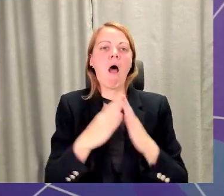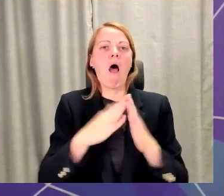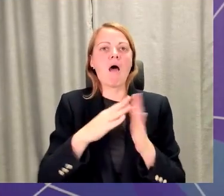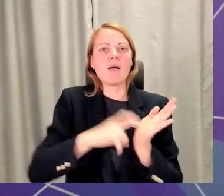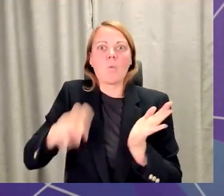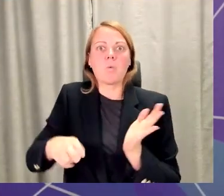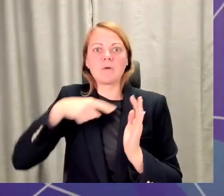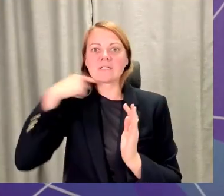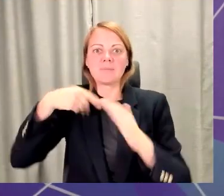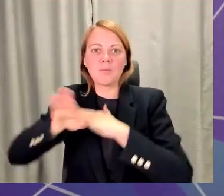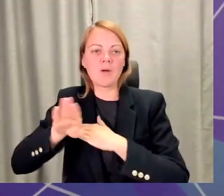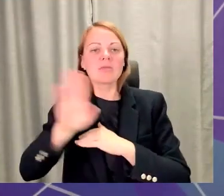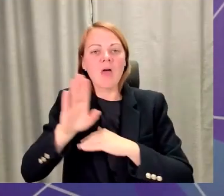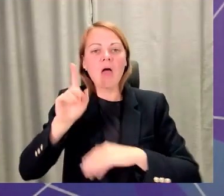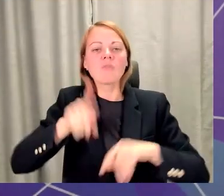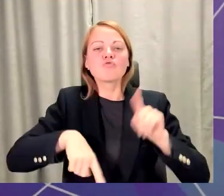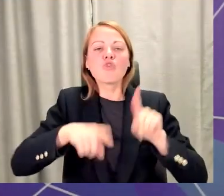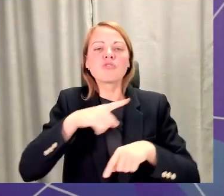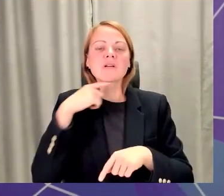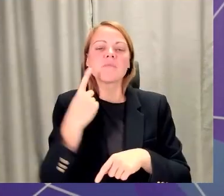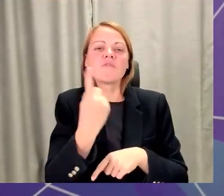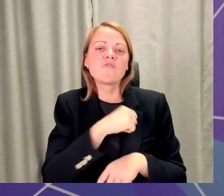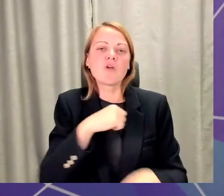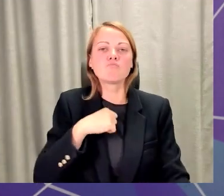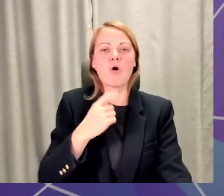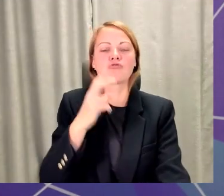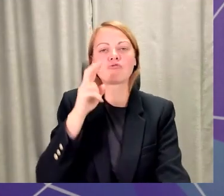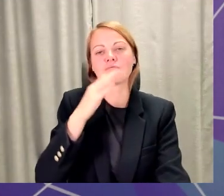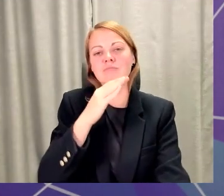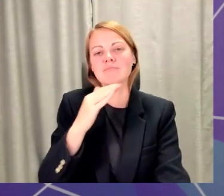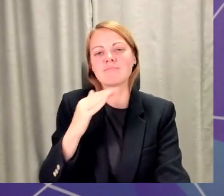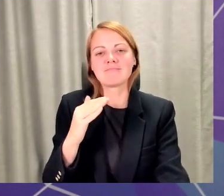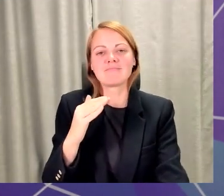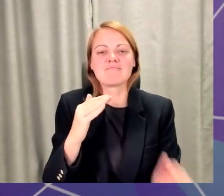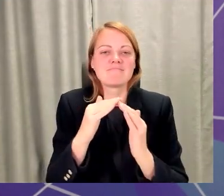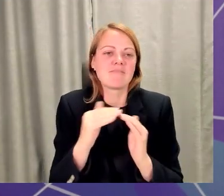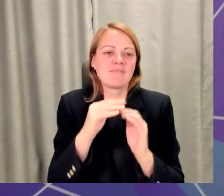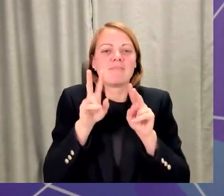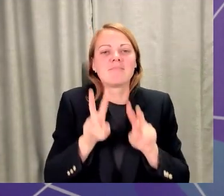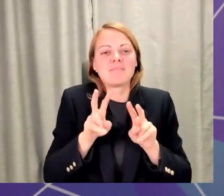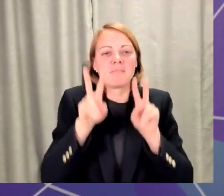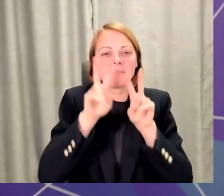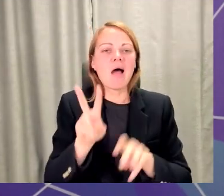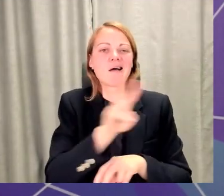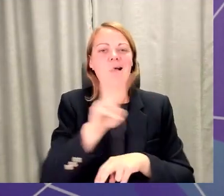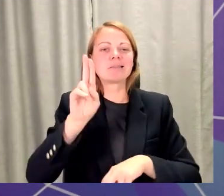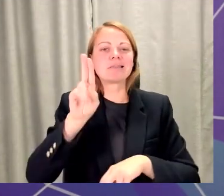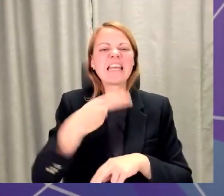klusiņā vienu paši kaut ko papētīt. Varbūt tie cilvēki, kur digitāli ir ļoti prasmīgi un tomēr nav novērtēti